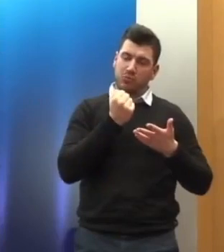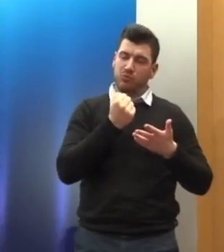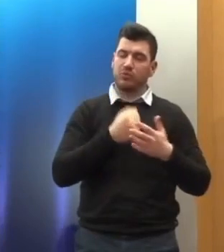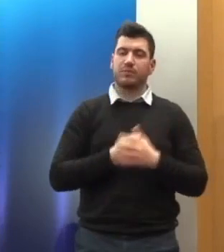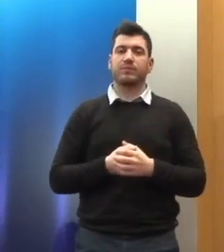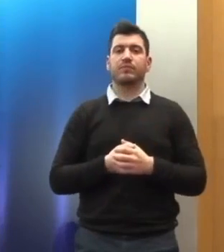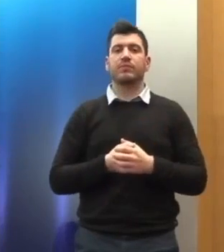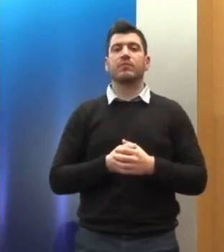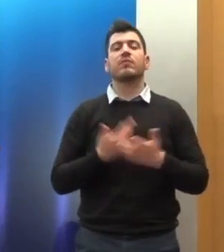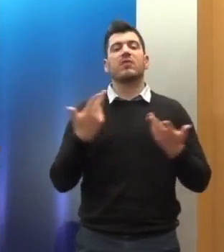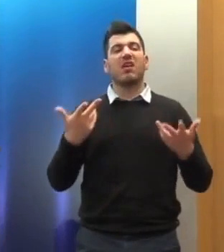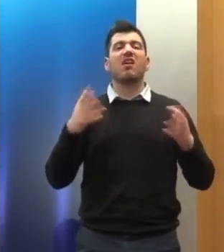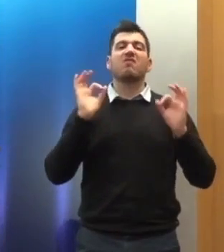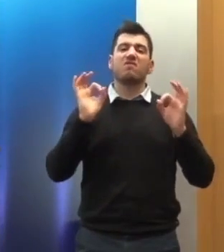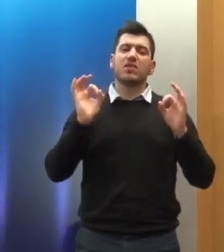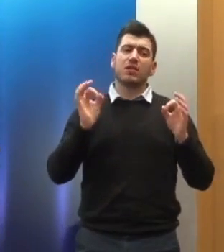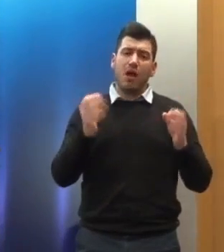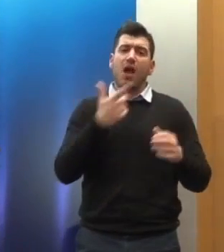ένα πακέτο υποθέσεων